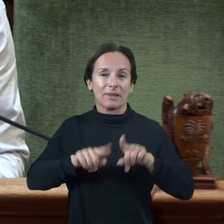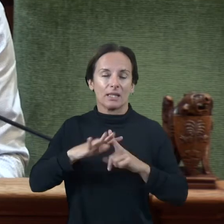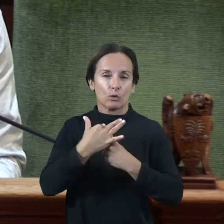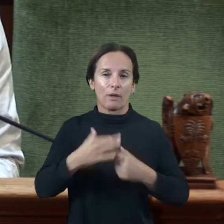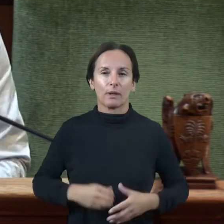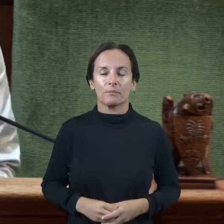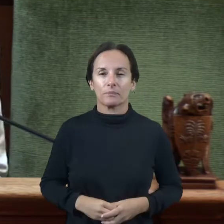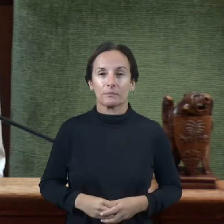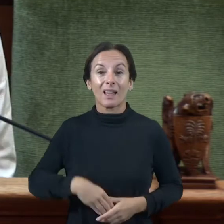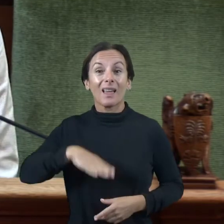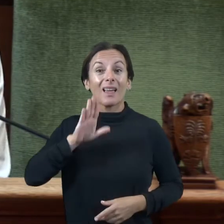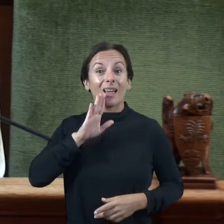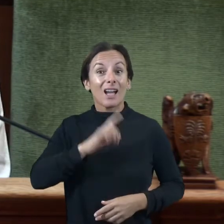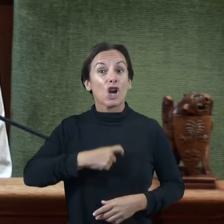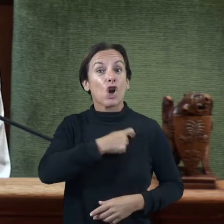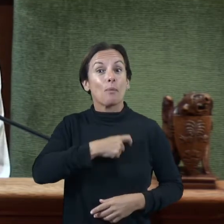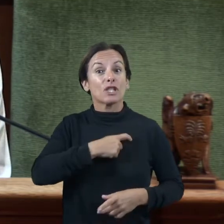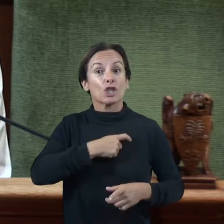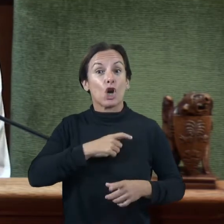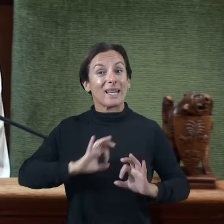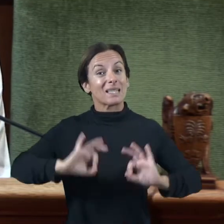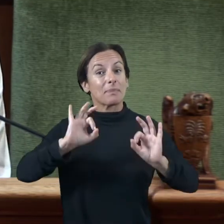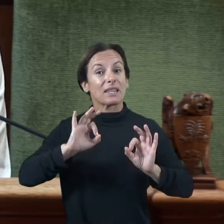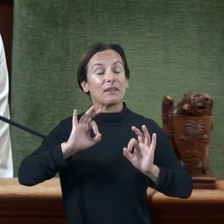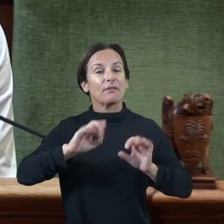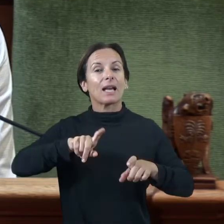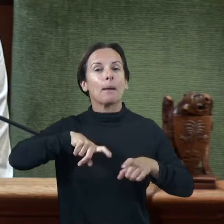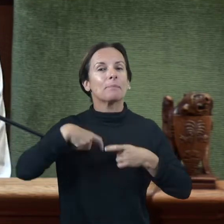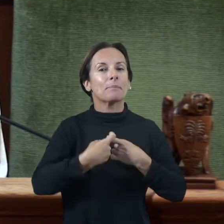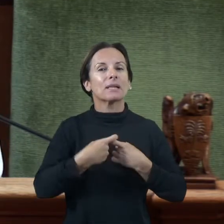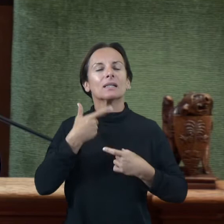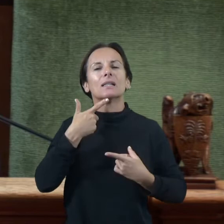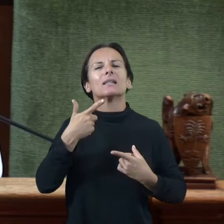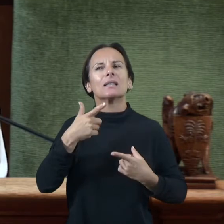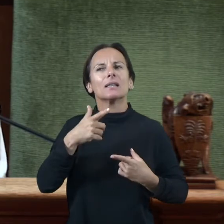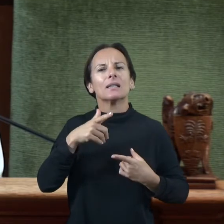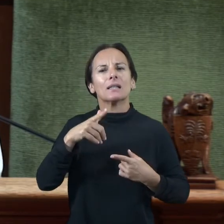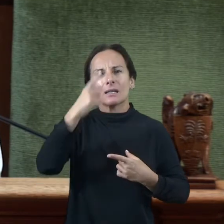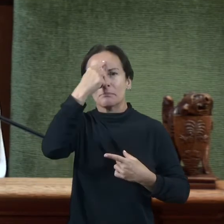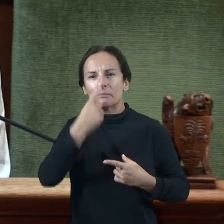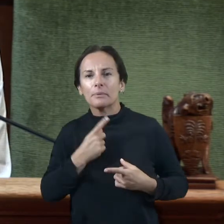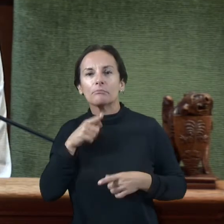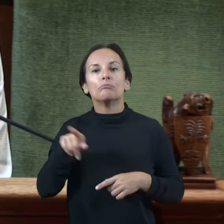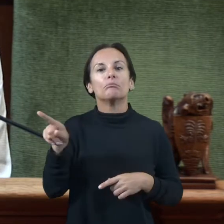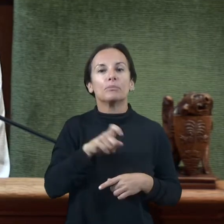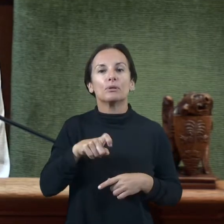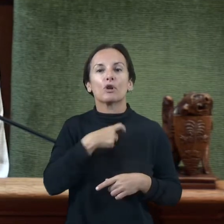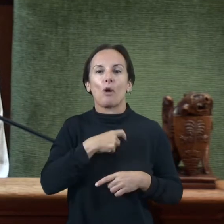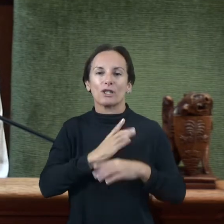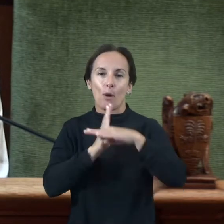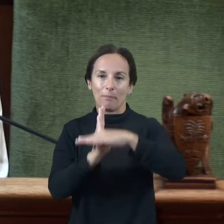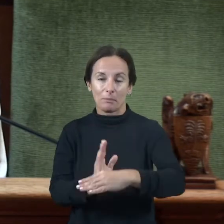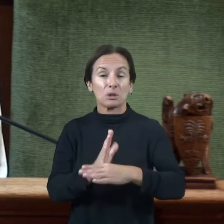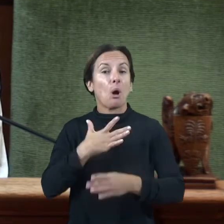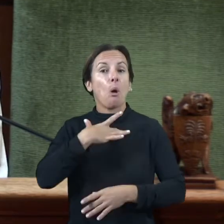els integrants d'aquestes comissions específiques són designats per la comissió permanent i tant poden ser membres del propi Consell